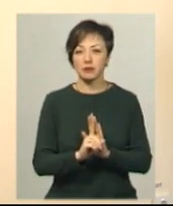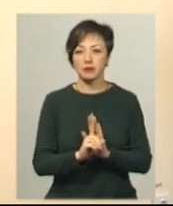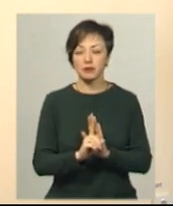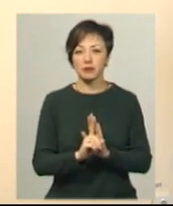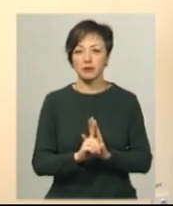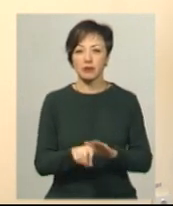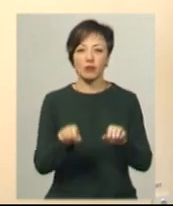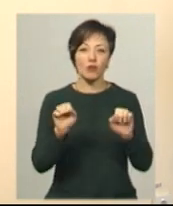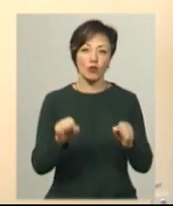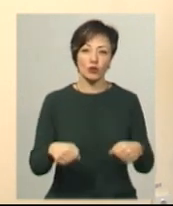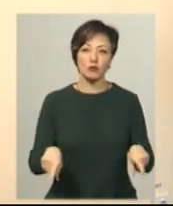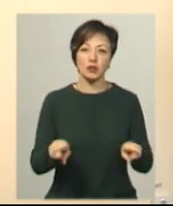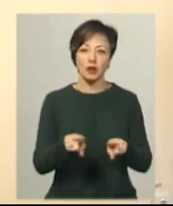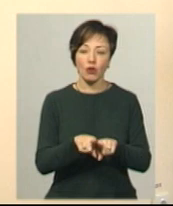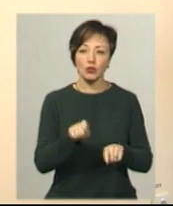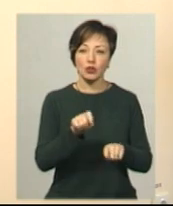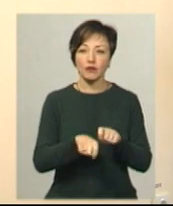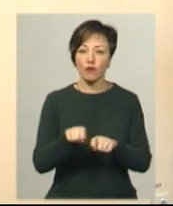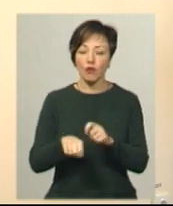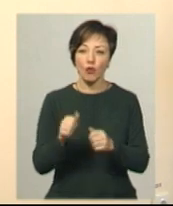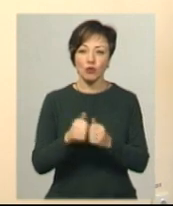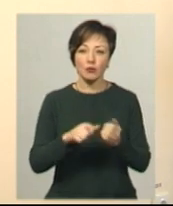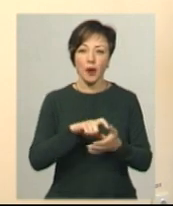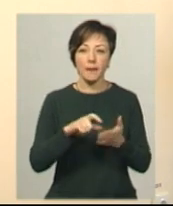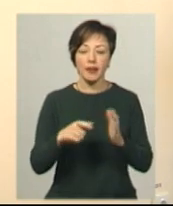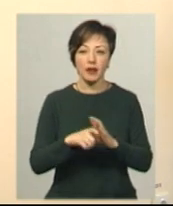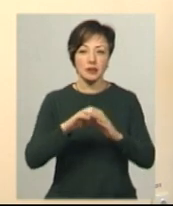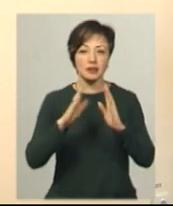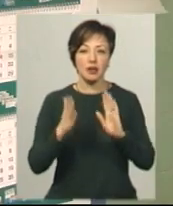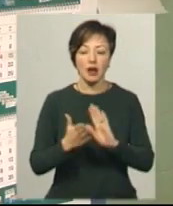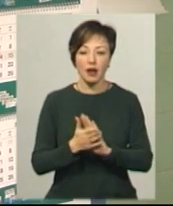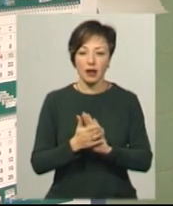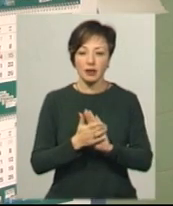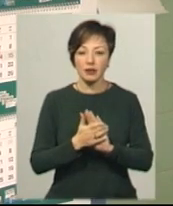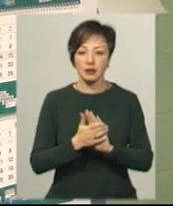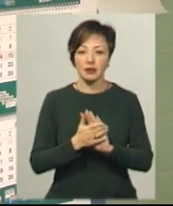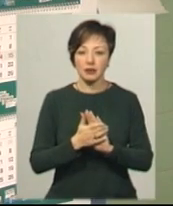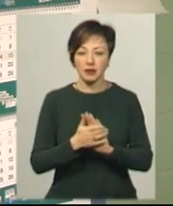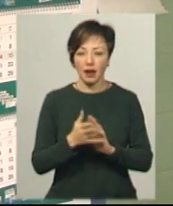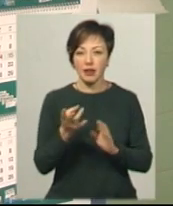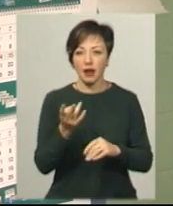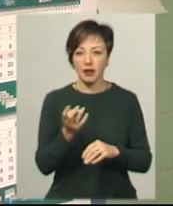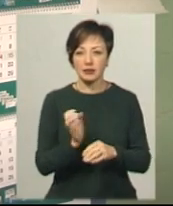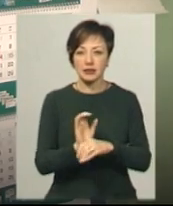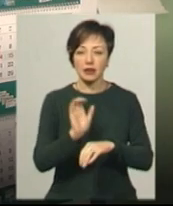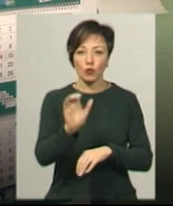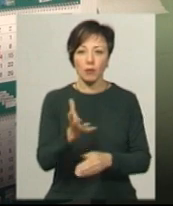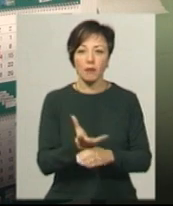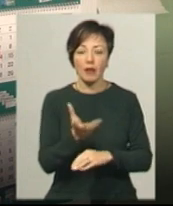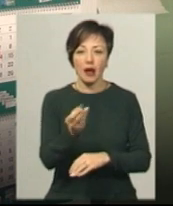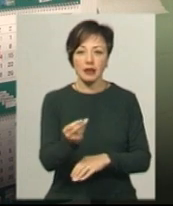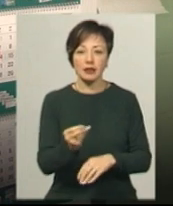Можемо також виміряти в кожному кабінеті на загальний холестерин. Скировується на платні